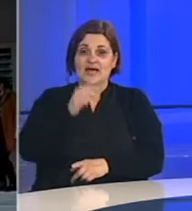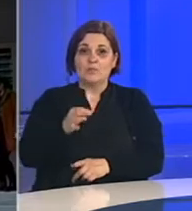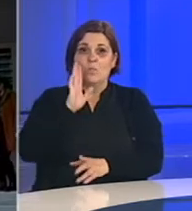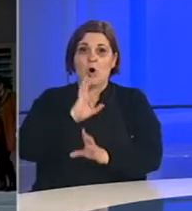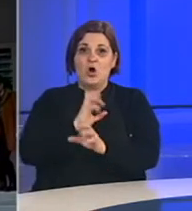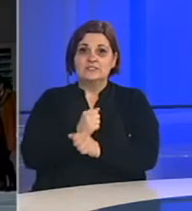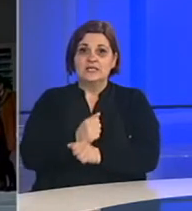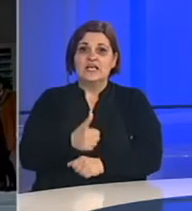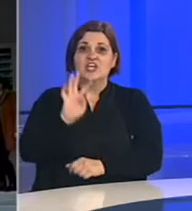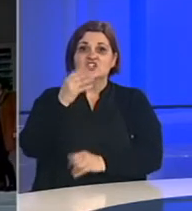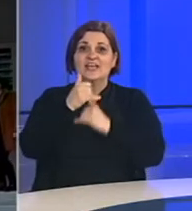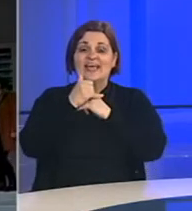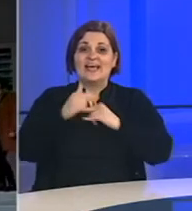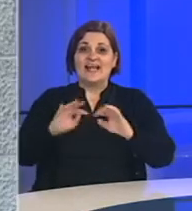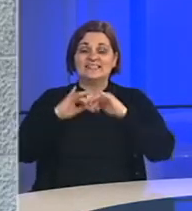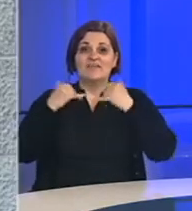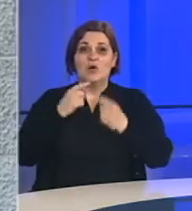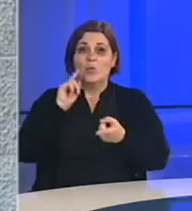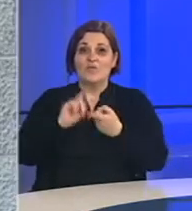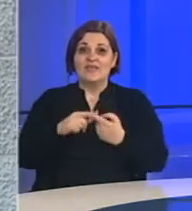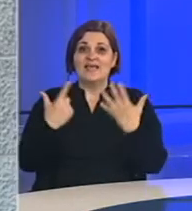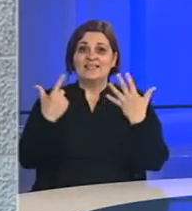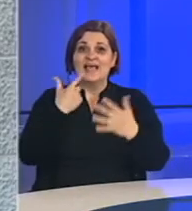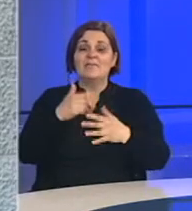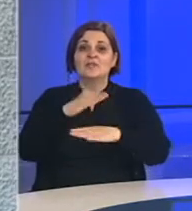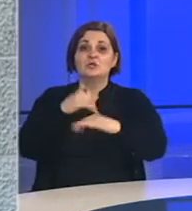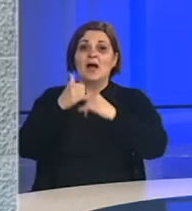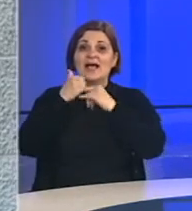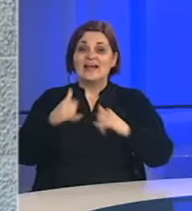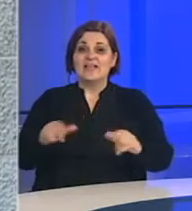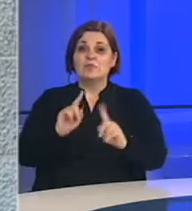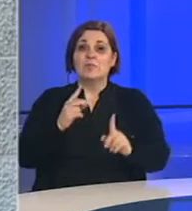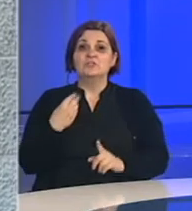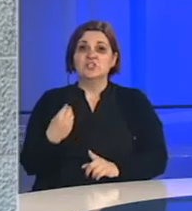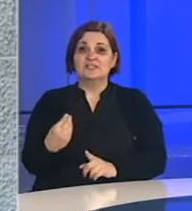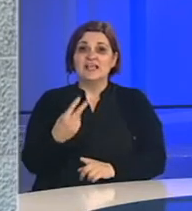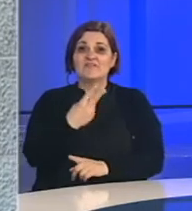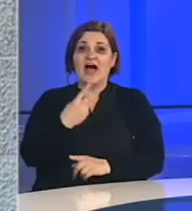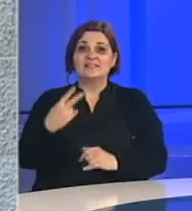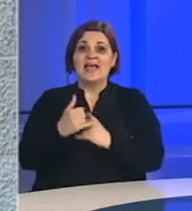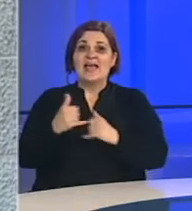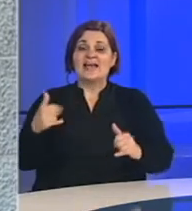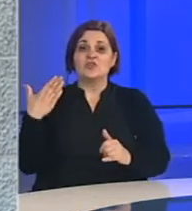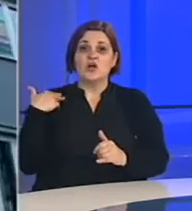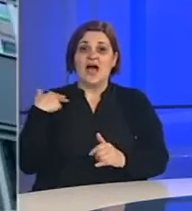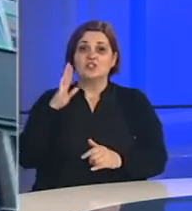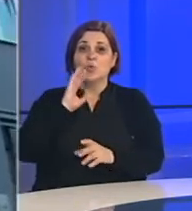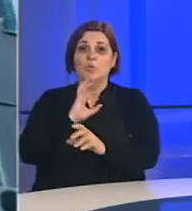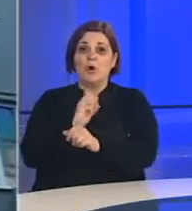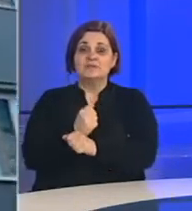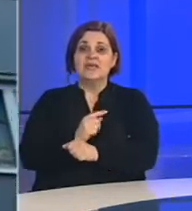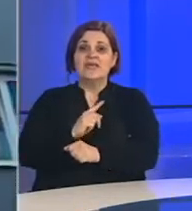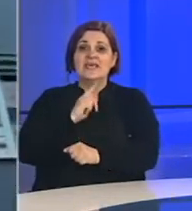opština u Bosni i Hercegovini, 14 gradskih vijeća u federaciji, 7 skupština, gradova u Republici Srpskoj, 22 gradonačnika u Bosni i